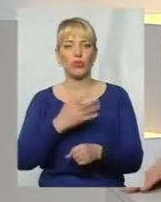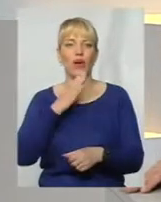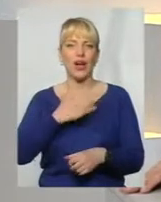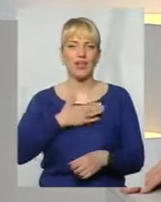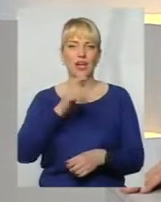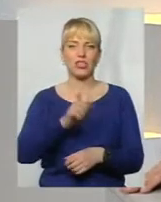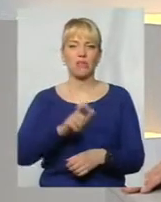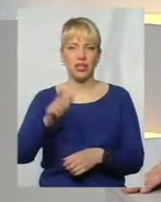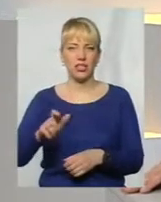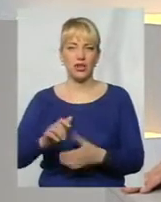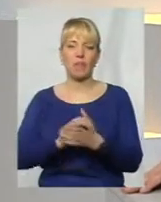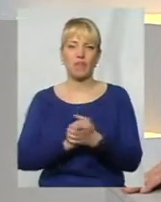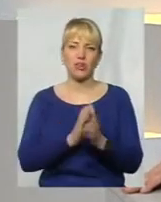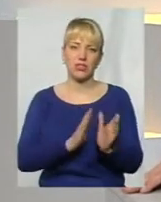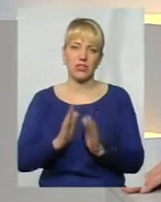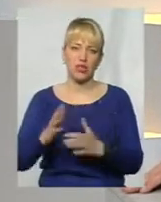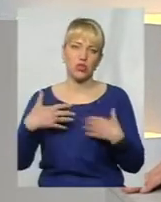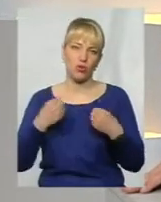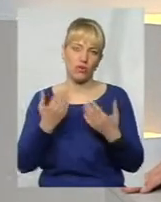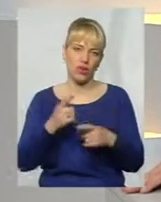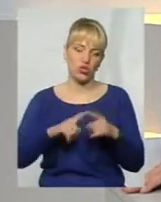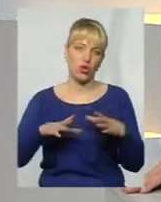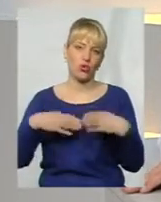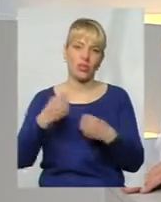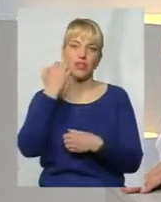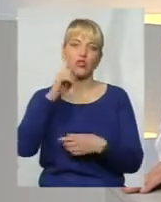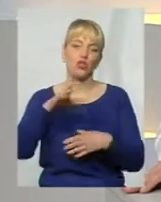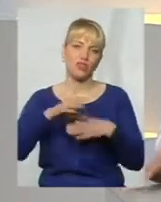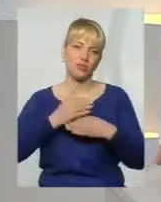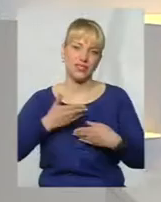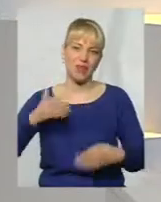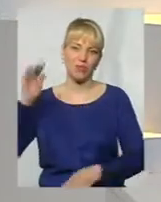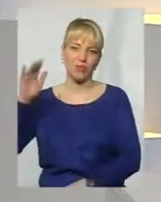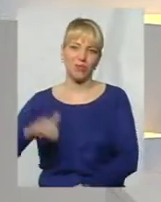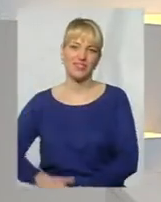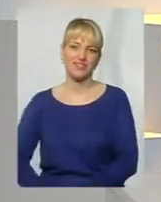телеглядачам миру, злагоди і здоров'я у ваших родинах. Дякую, що були з нами. На все добре.